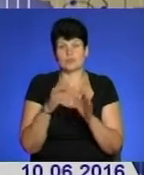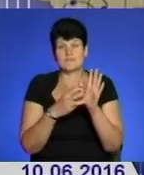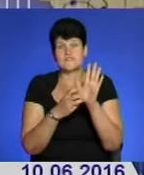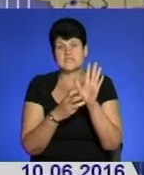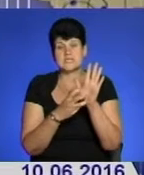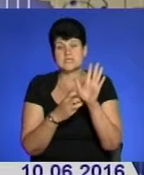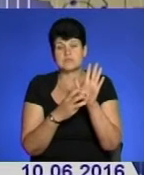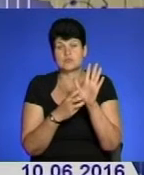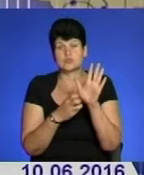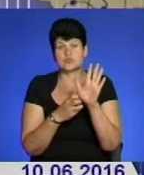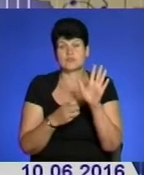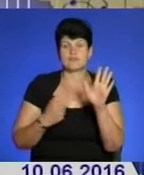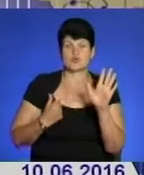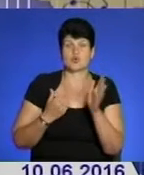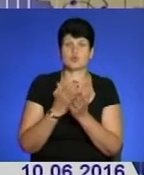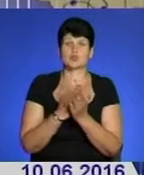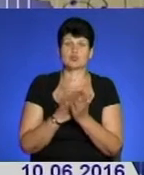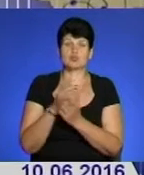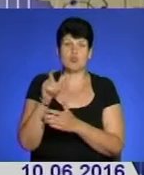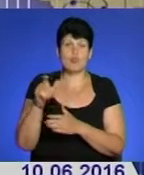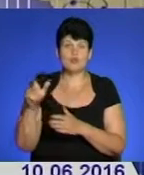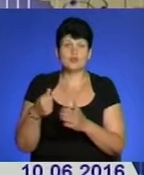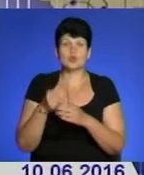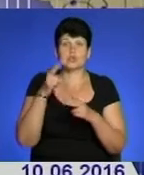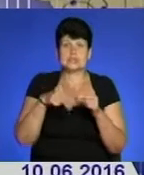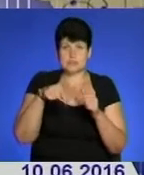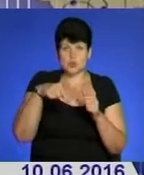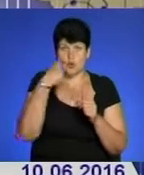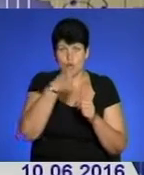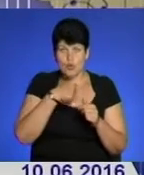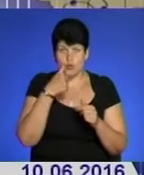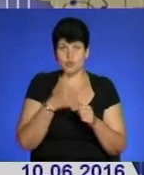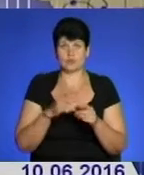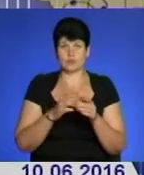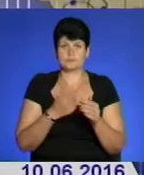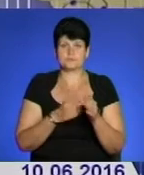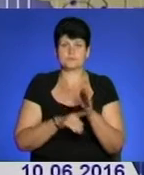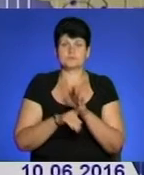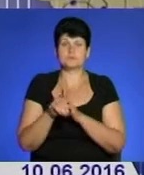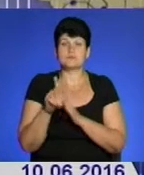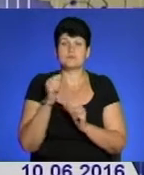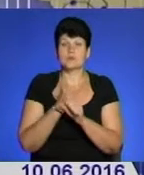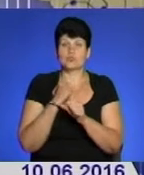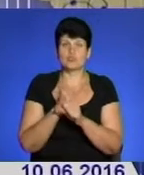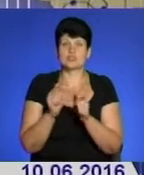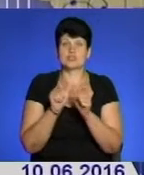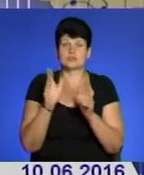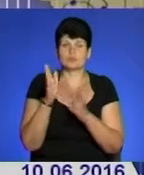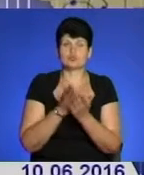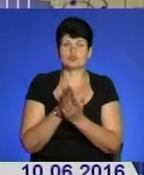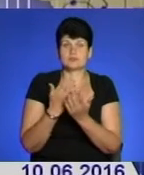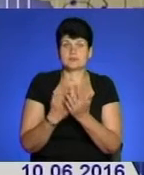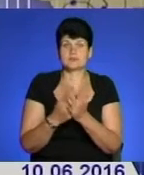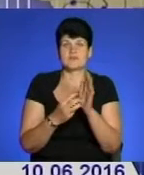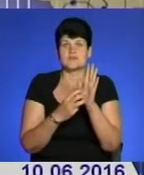військовослужбовців. До кінця цього року ставлять завдання запустити роботу частини. Тут будуть служити ще не менше